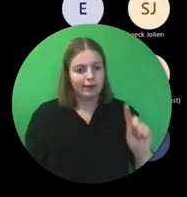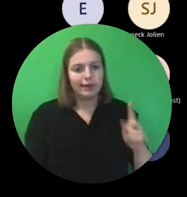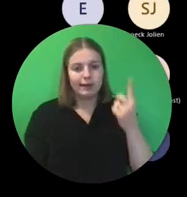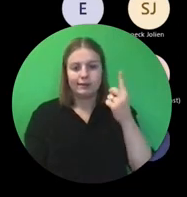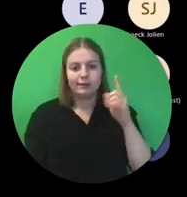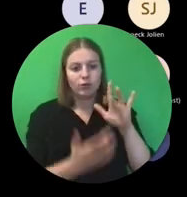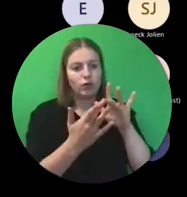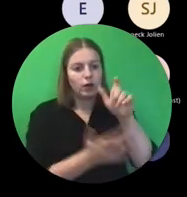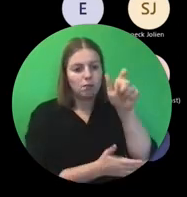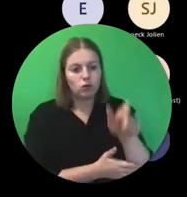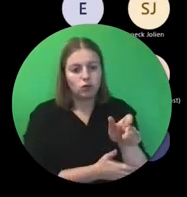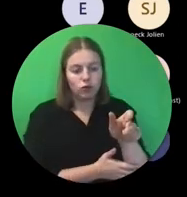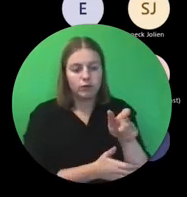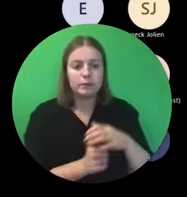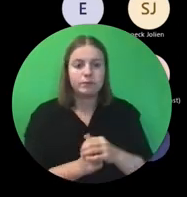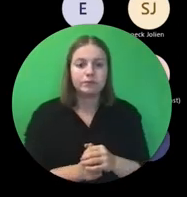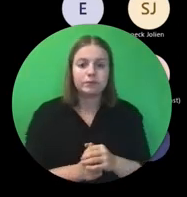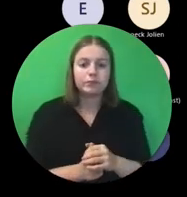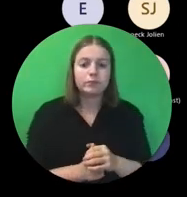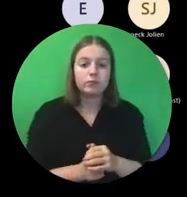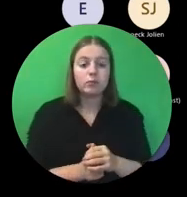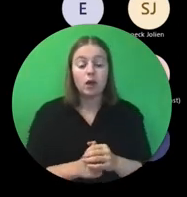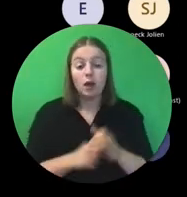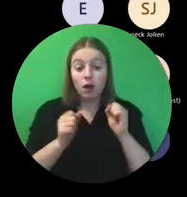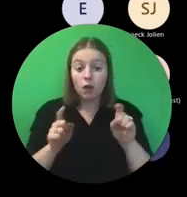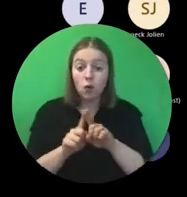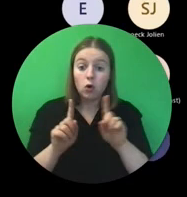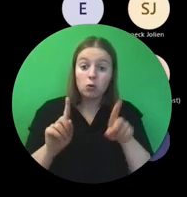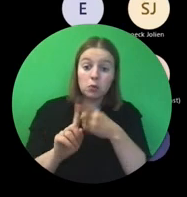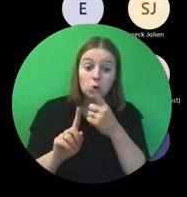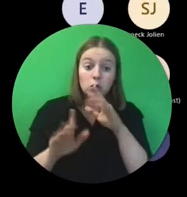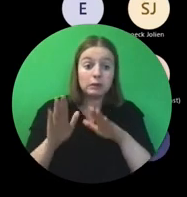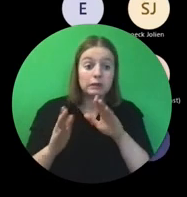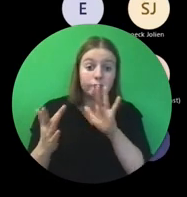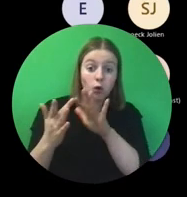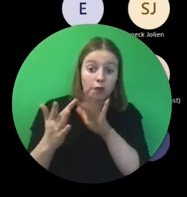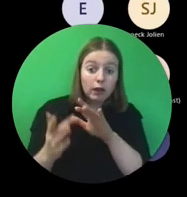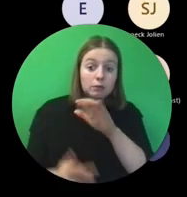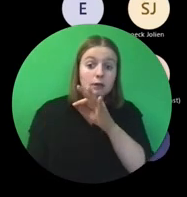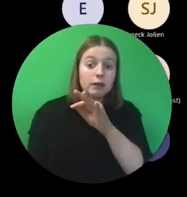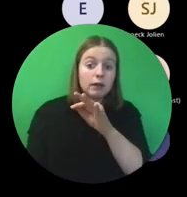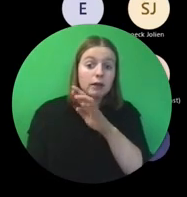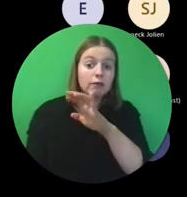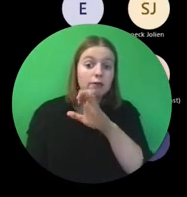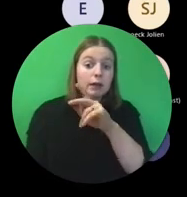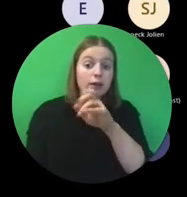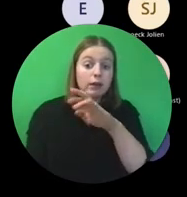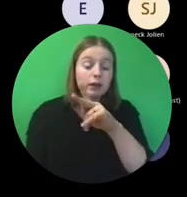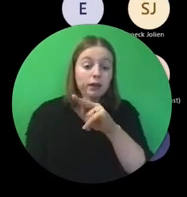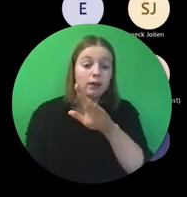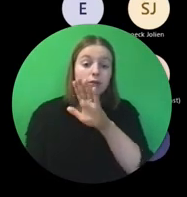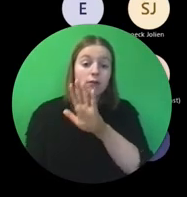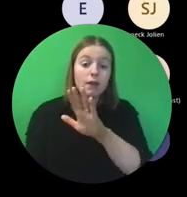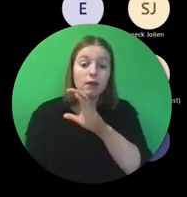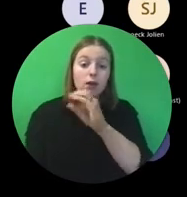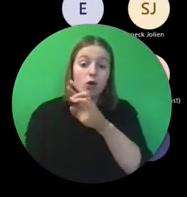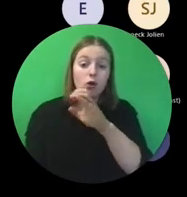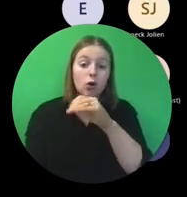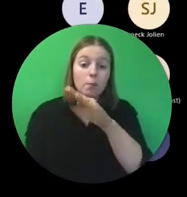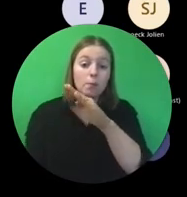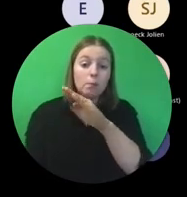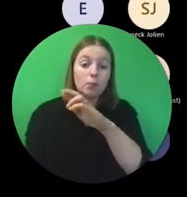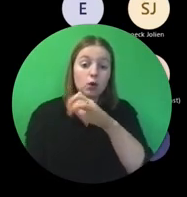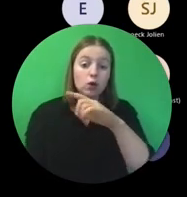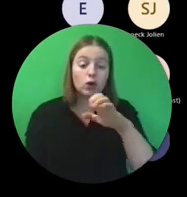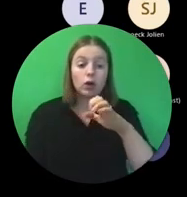contactpersoon. Mensen waarmee je ook nog in contact kan komen binnen mijn team is Frederik van Kronbrugge, IT-verantwoordelijke. Mochten